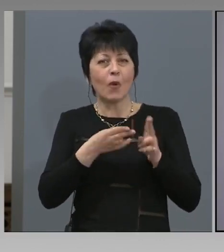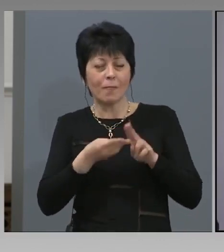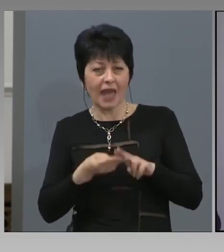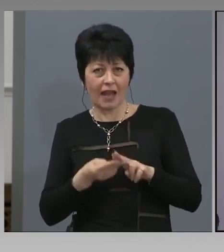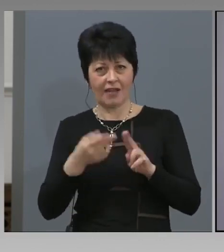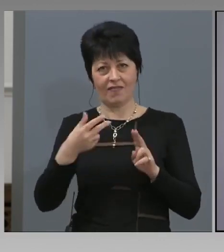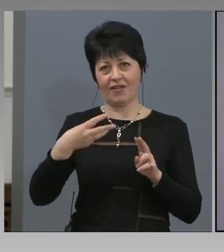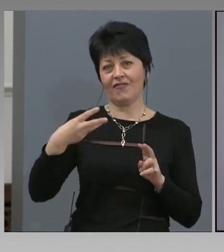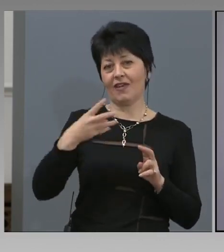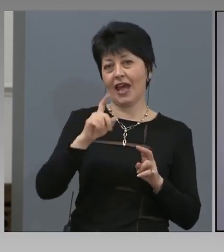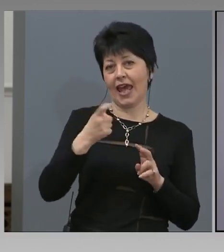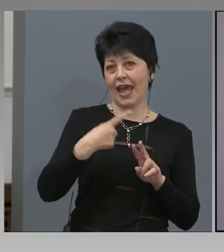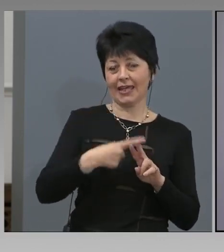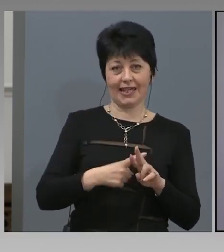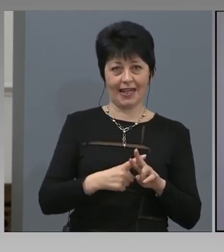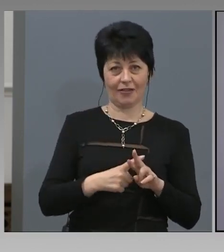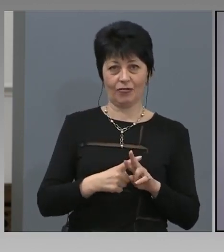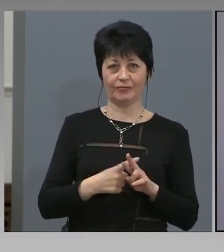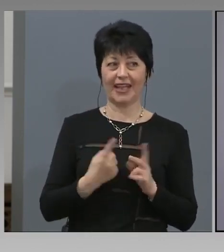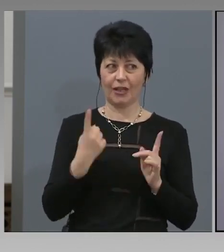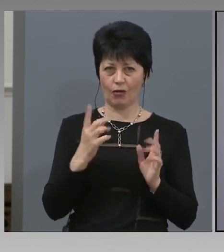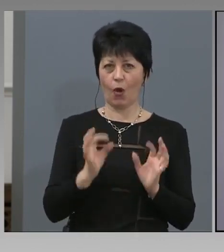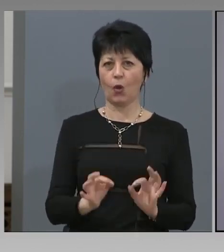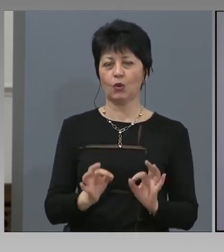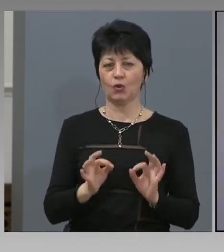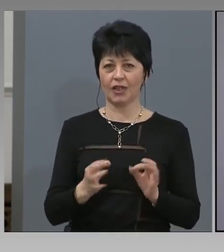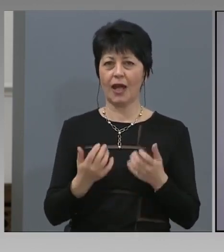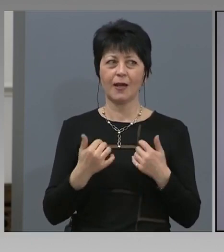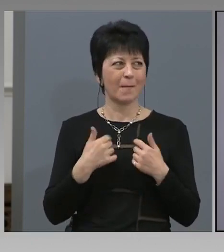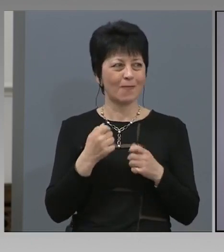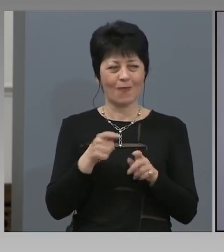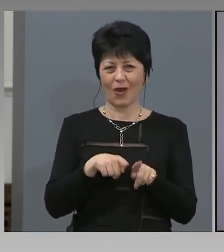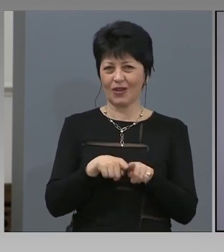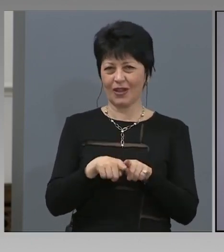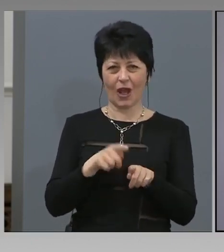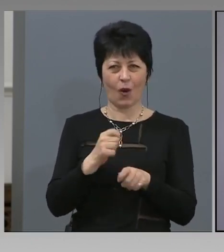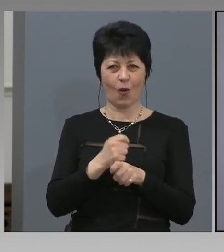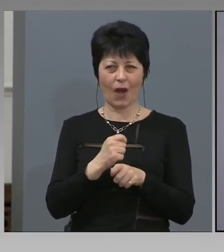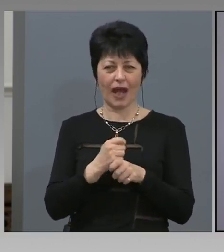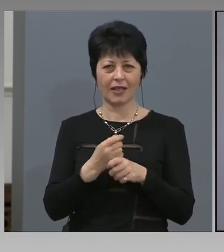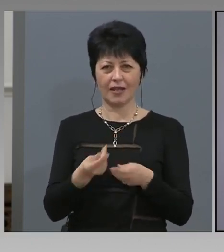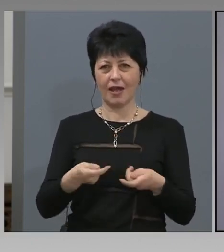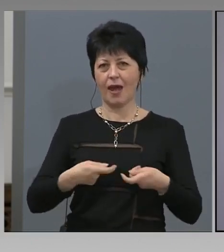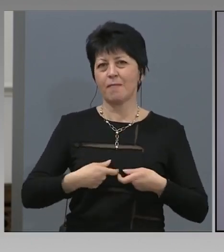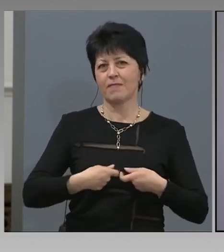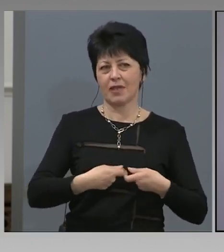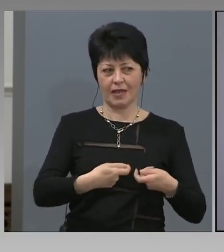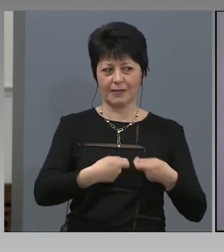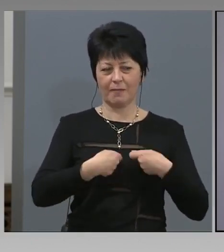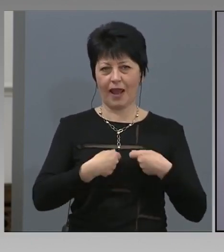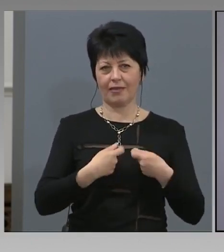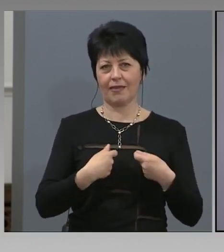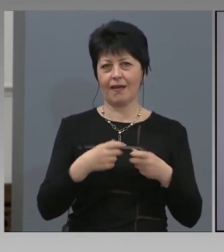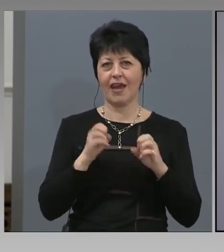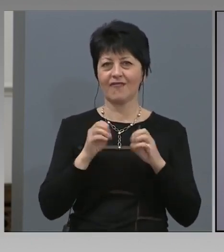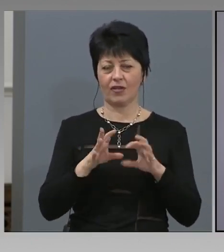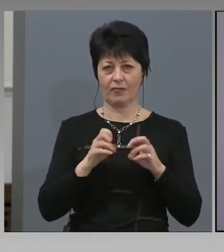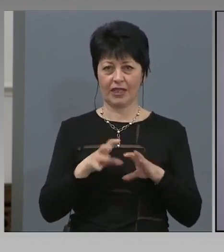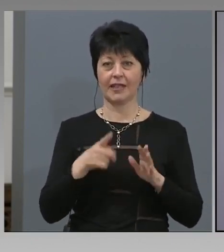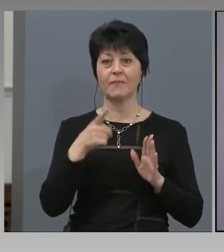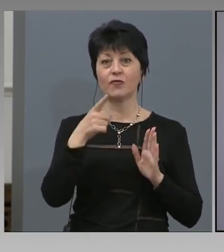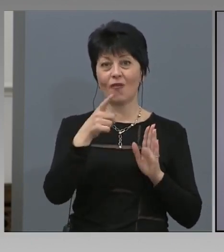самото егене. Едно оточнение, тъй като моите колеги ми изпратиха информация, приложението е напълно